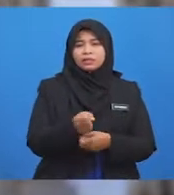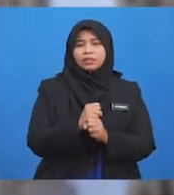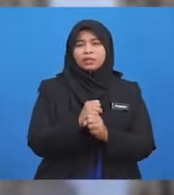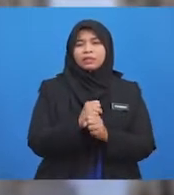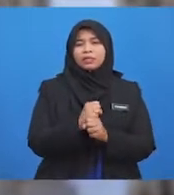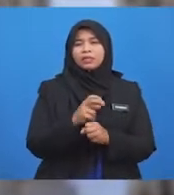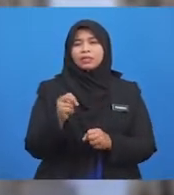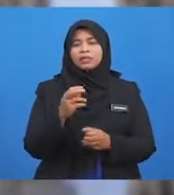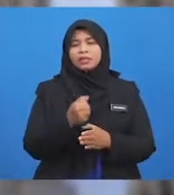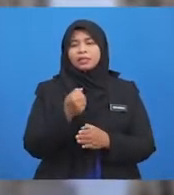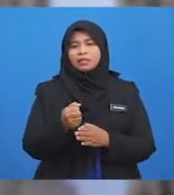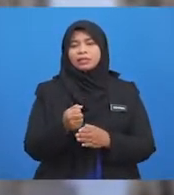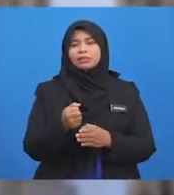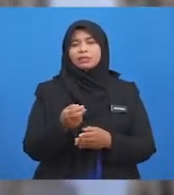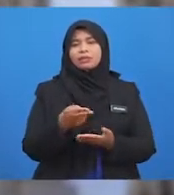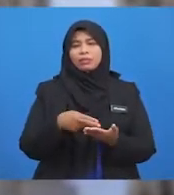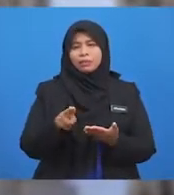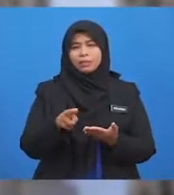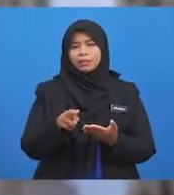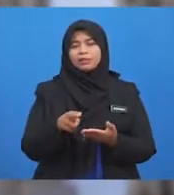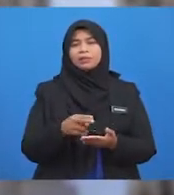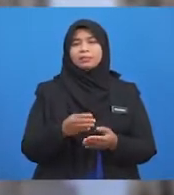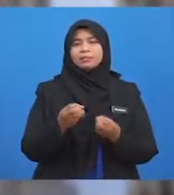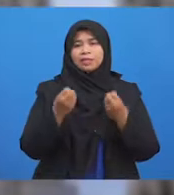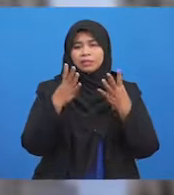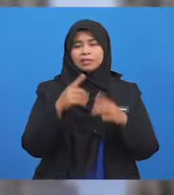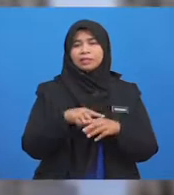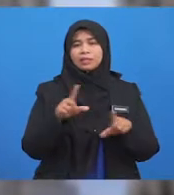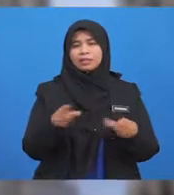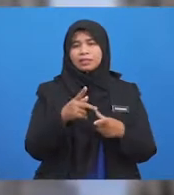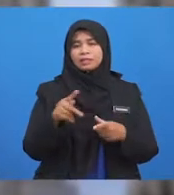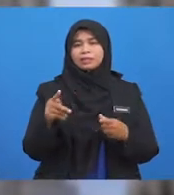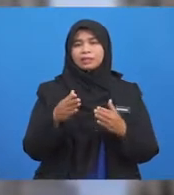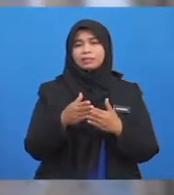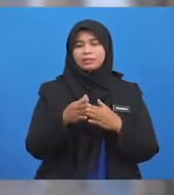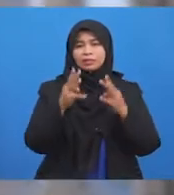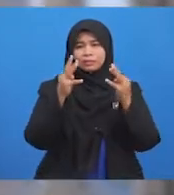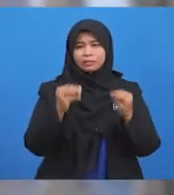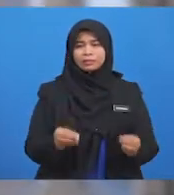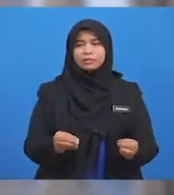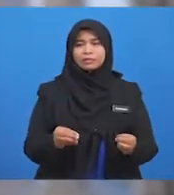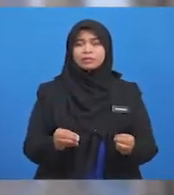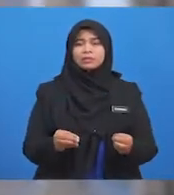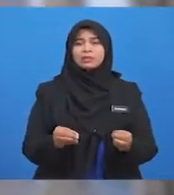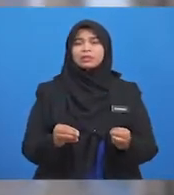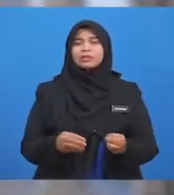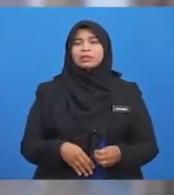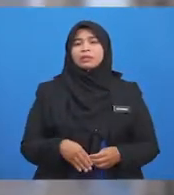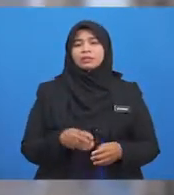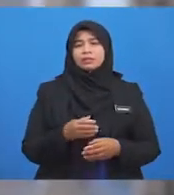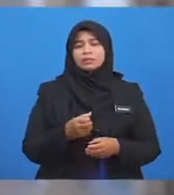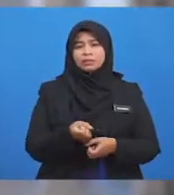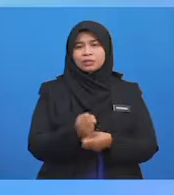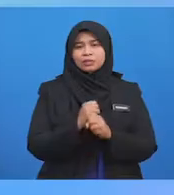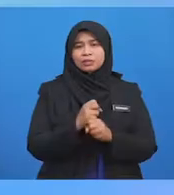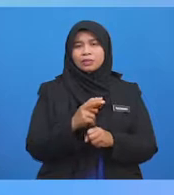Sewaan Ataupun upah Banyak juga dilakukan oleh manusia Akdulijarah Membawa